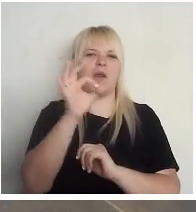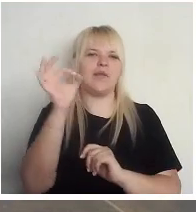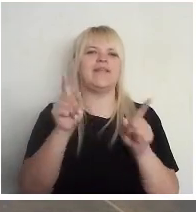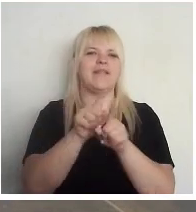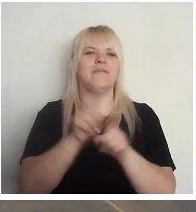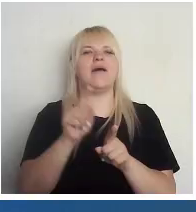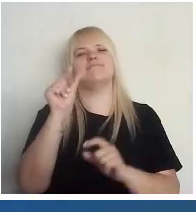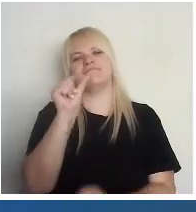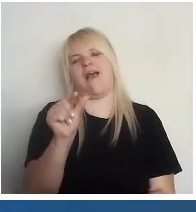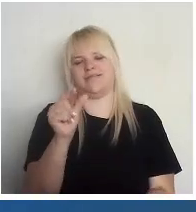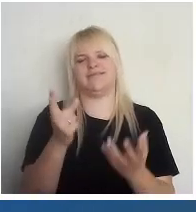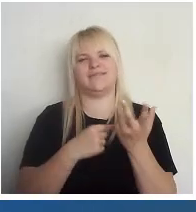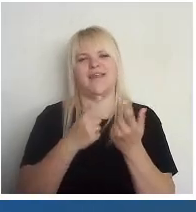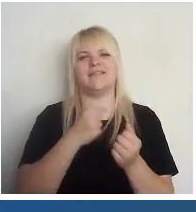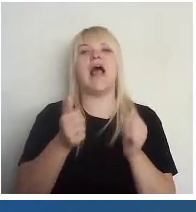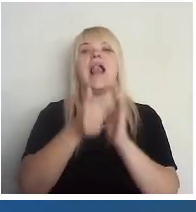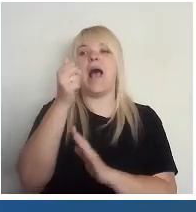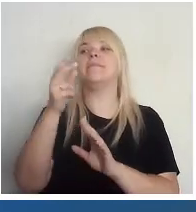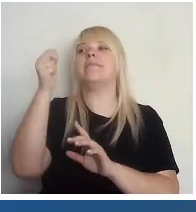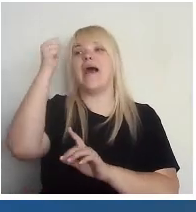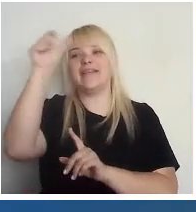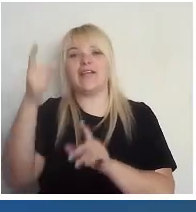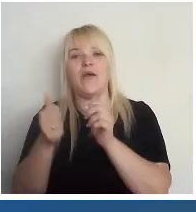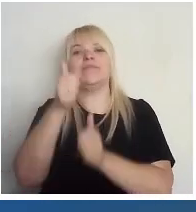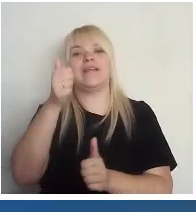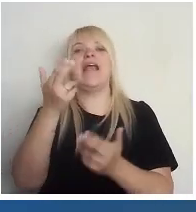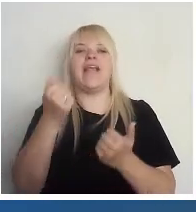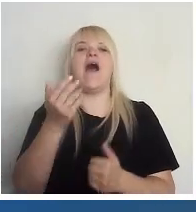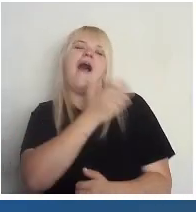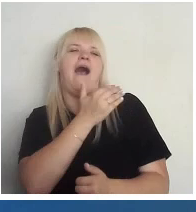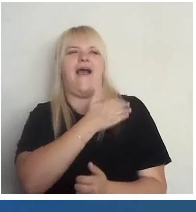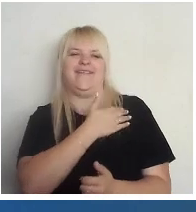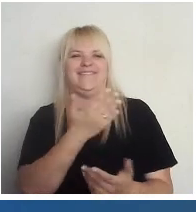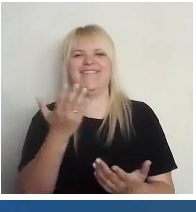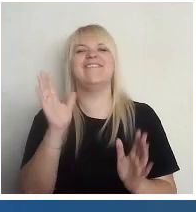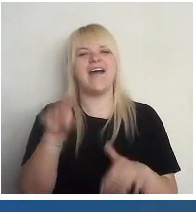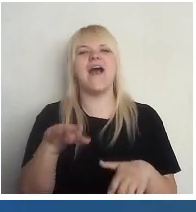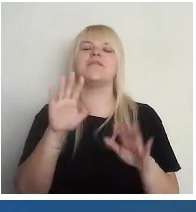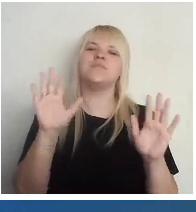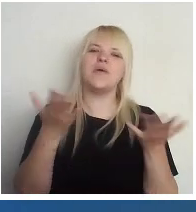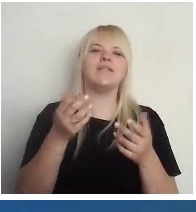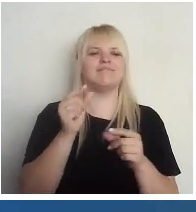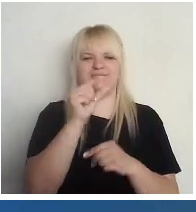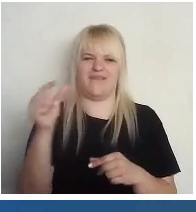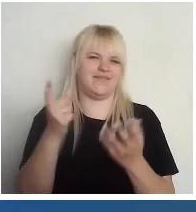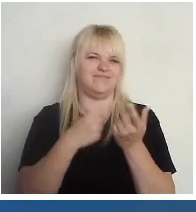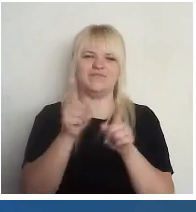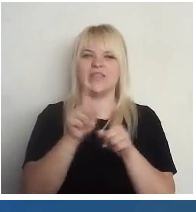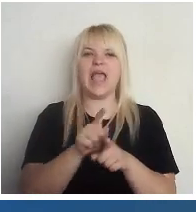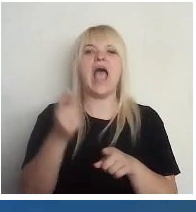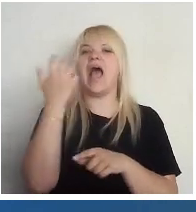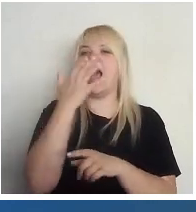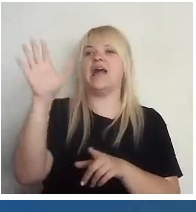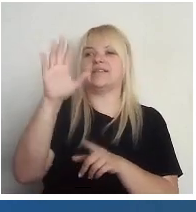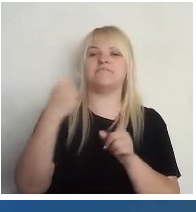mazs skaitlis. Labāks nekā igauņiem, jā, varam sev papārēt. Viena lieta ir, ka diespori vienmēr tiek